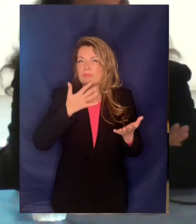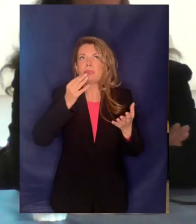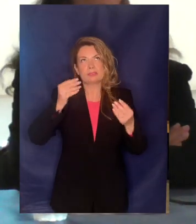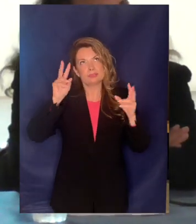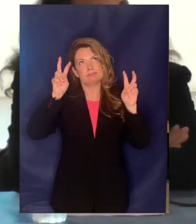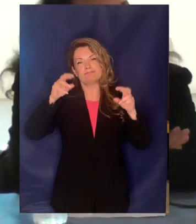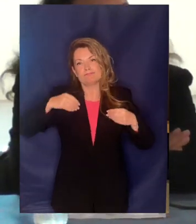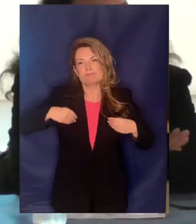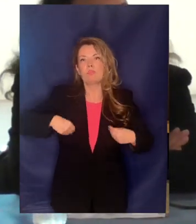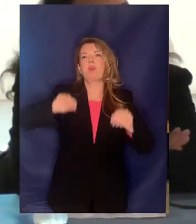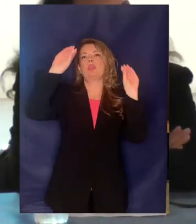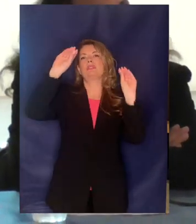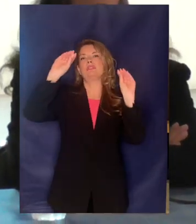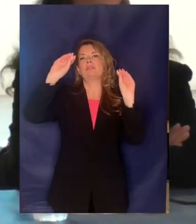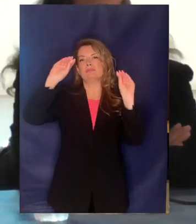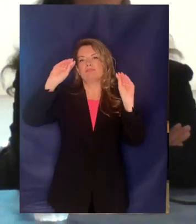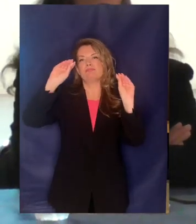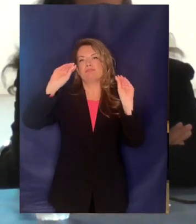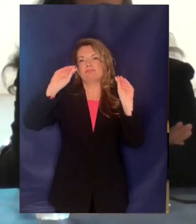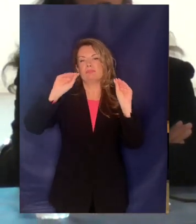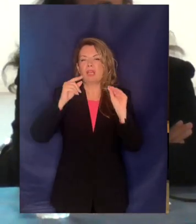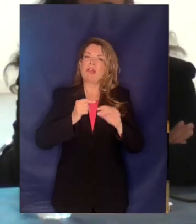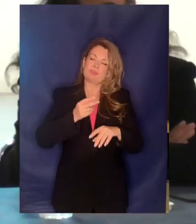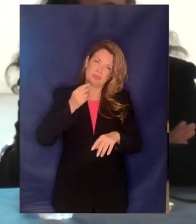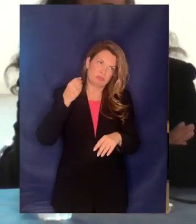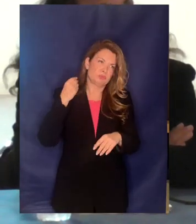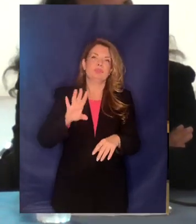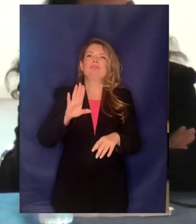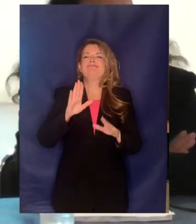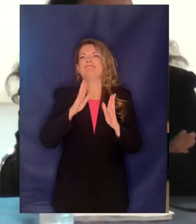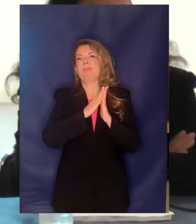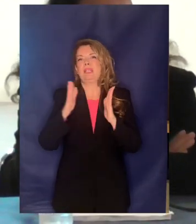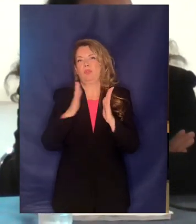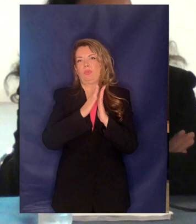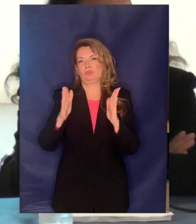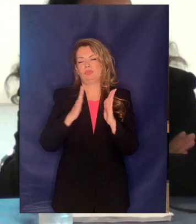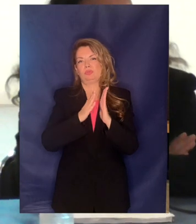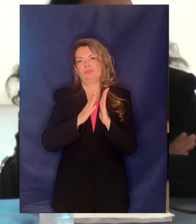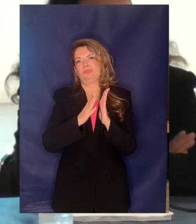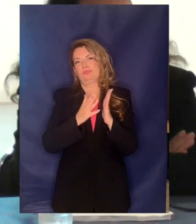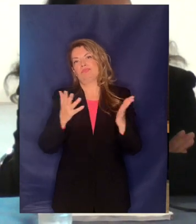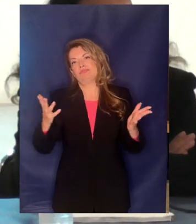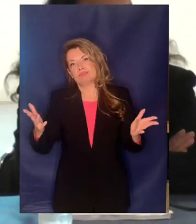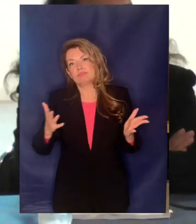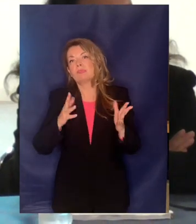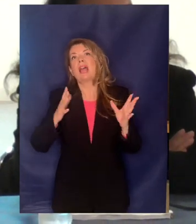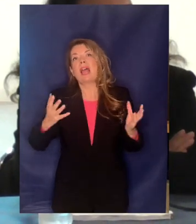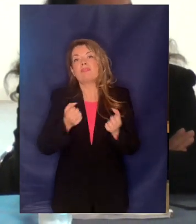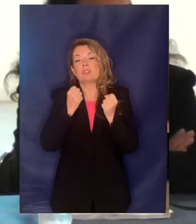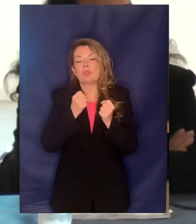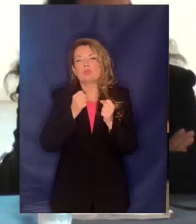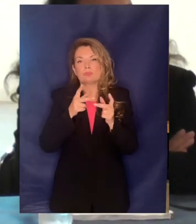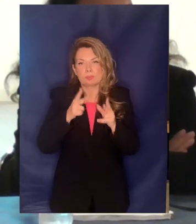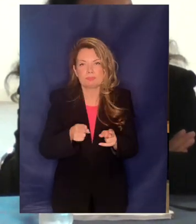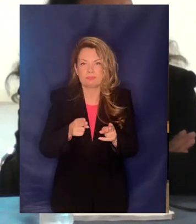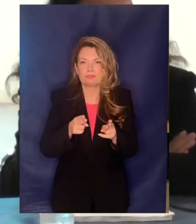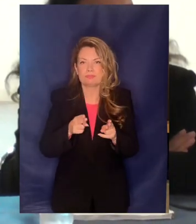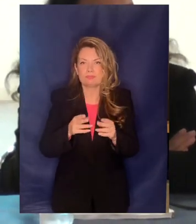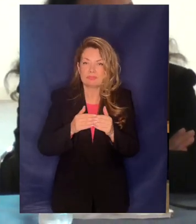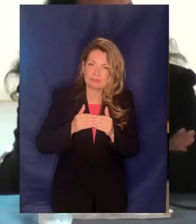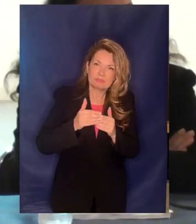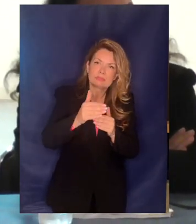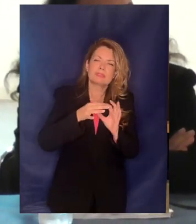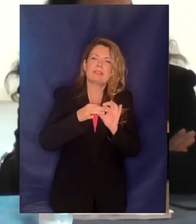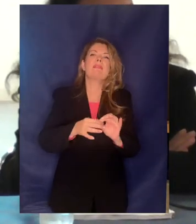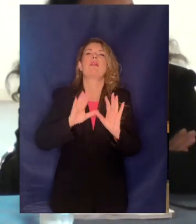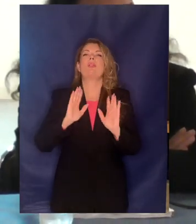απόλυση είναι ένα από μελανά σημεία για μένα της ADAP αυτό που συνέβη ευτυχώς δεν προχώρησε απλά πρέπει